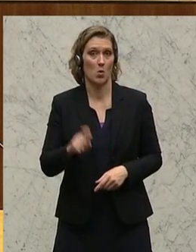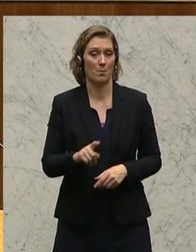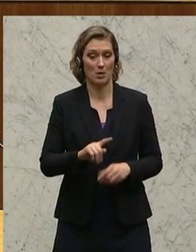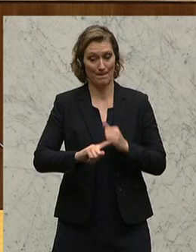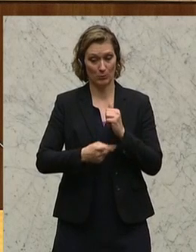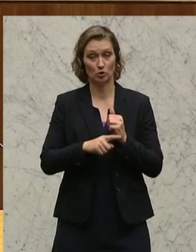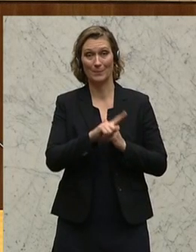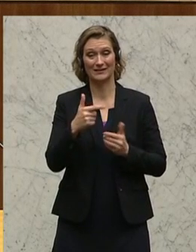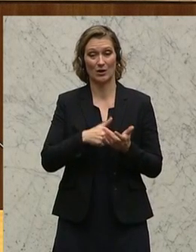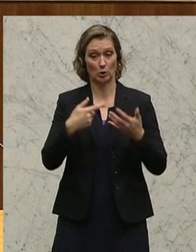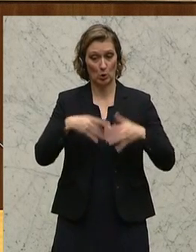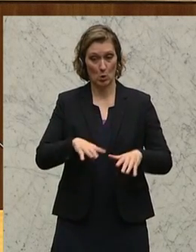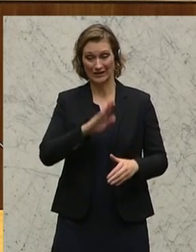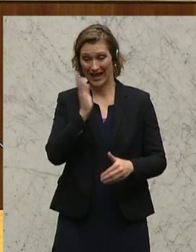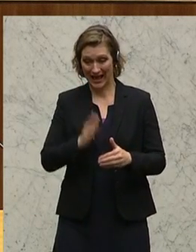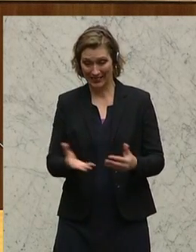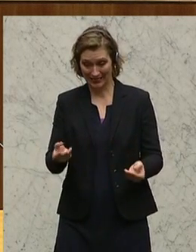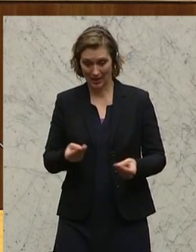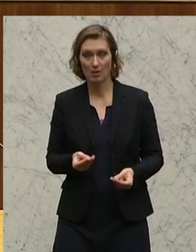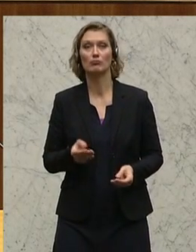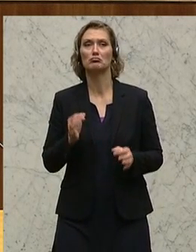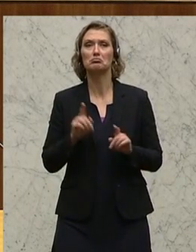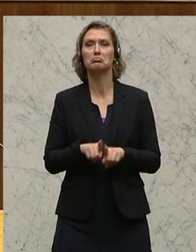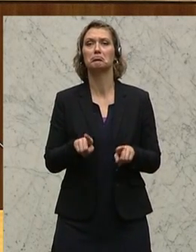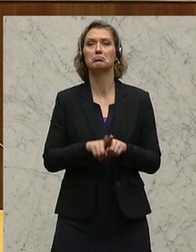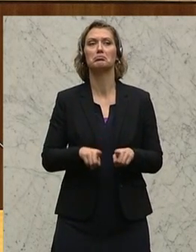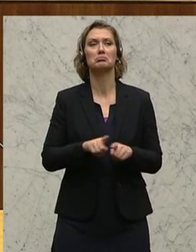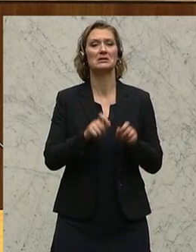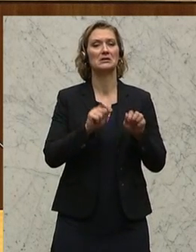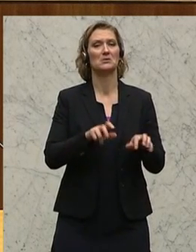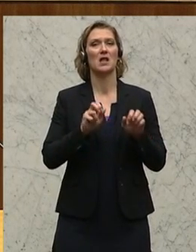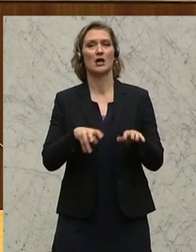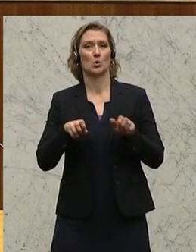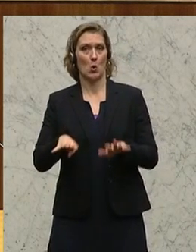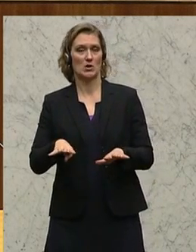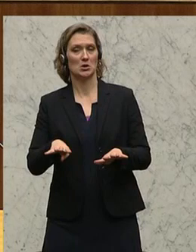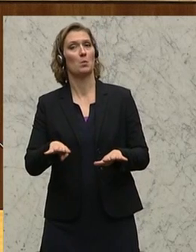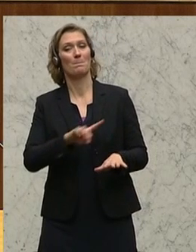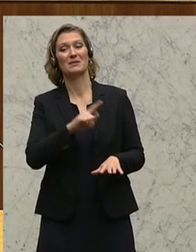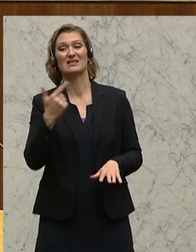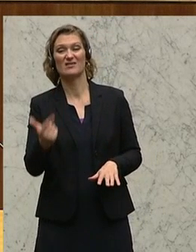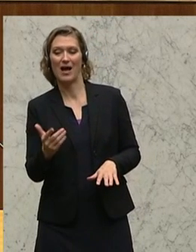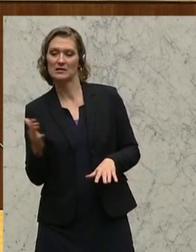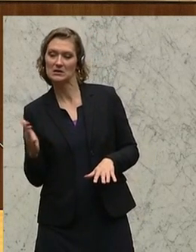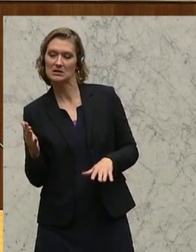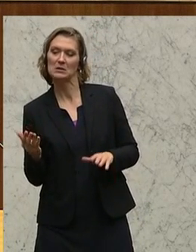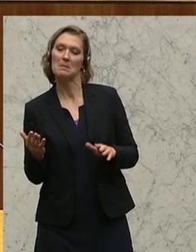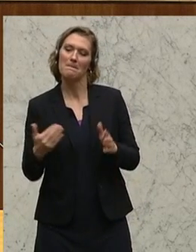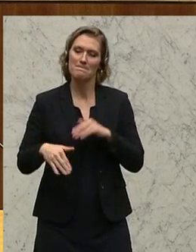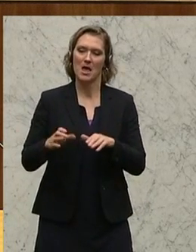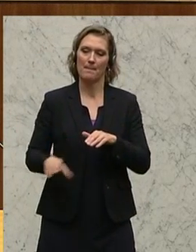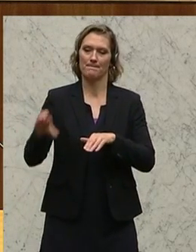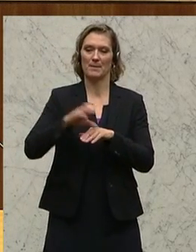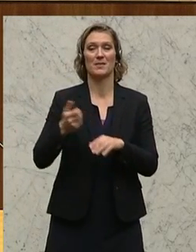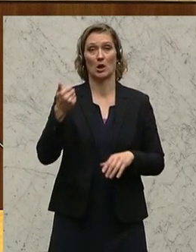2019, dann sind die de facto mehr oder weniger konstant. 17, 18, 19, erst 2020 kommt dann ein großer